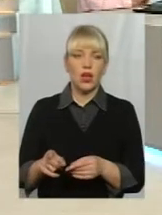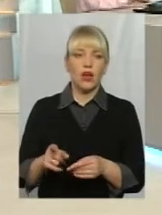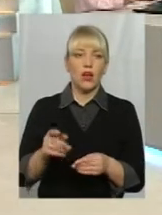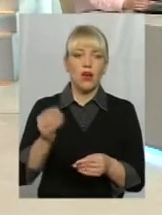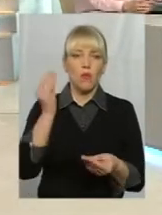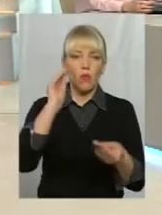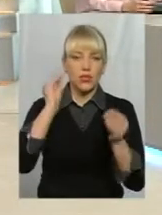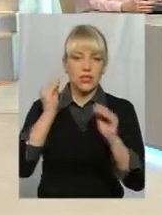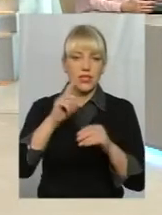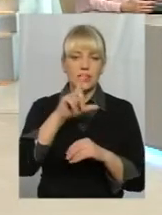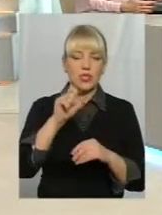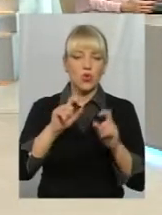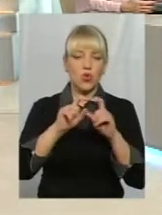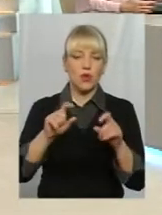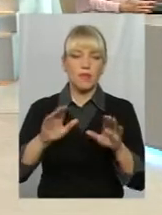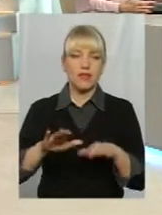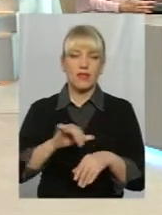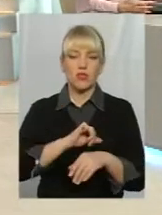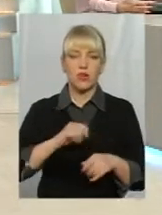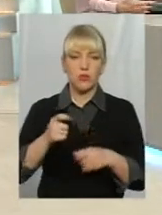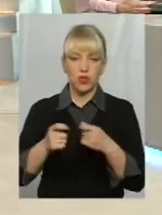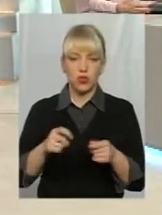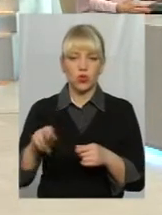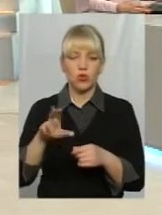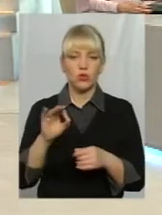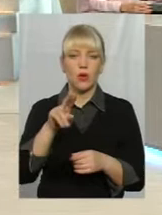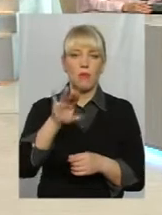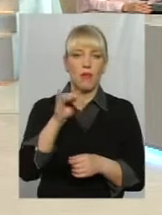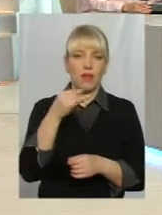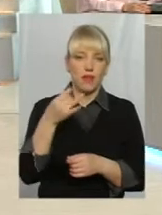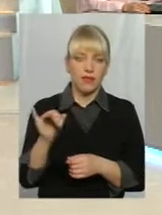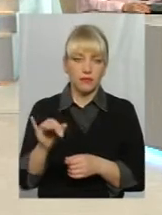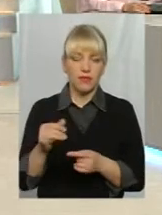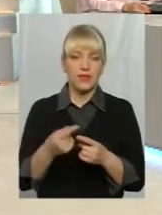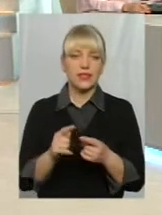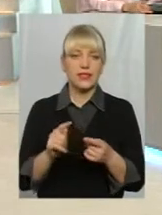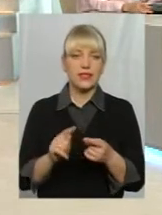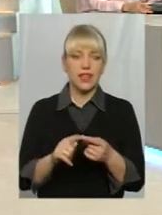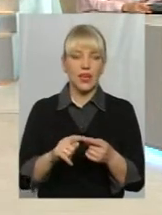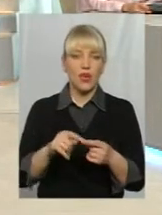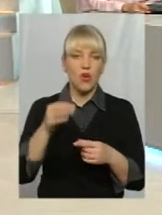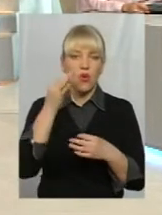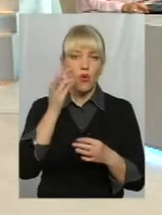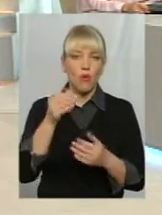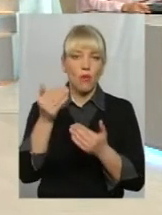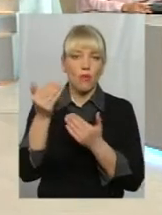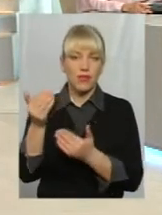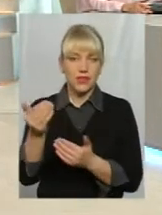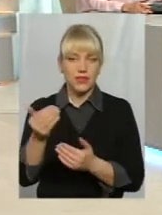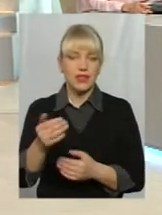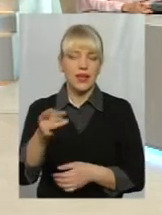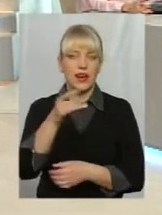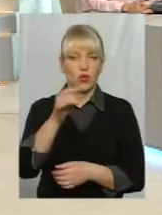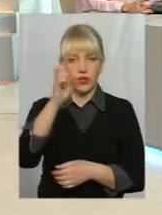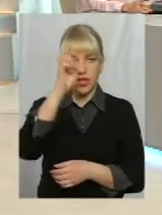місцевого самоврядування. З приводу паювання, ну, це виключно компетенція районних державних